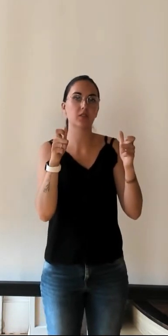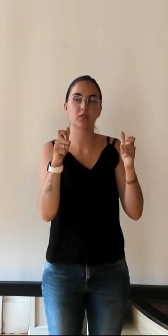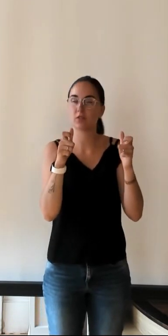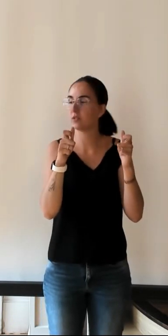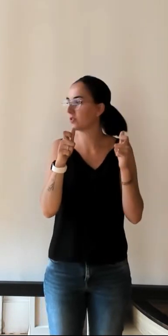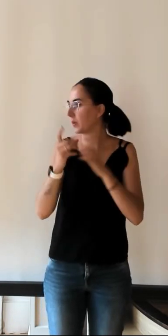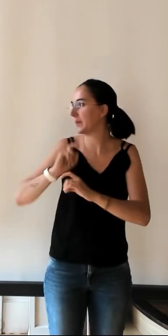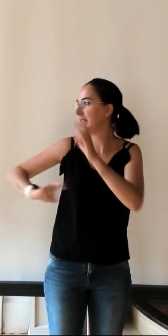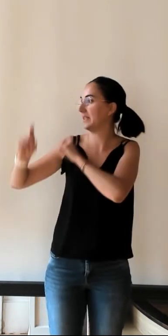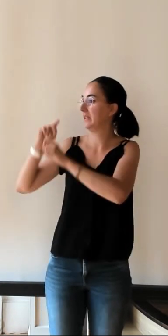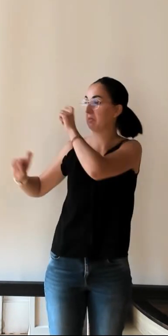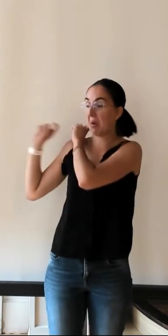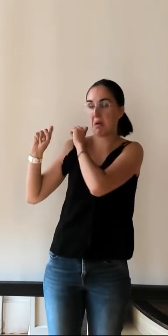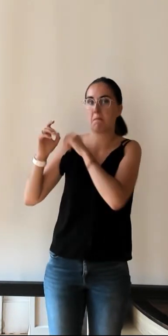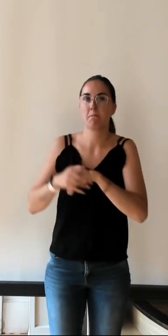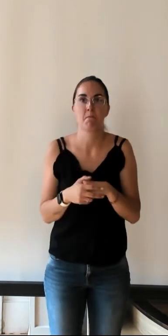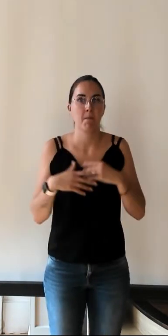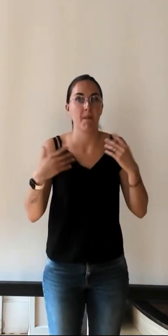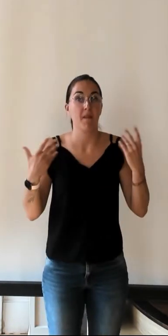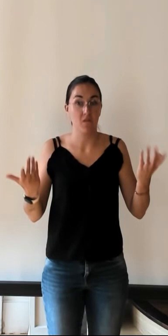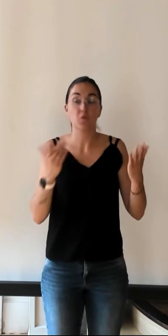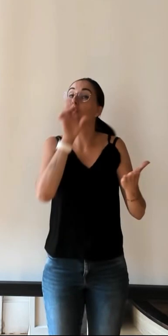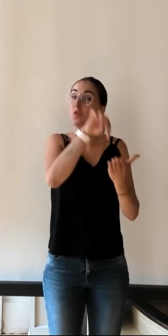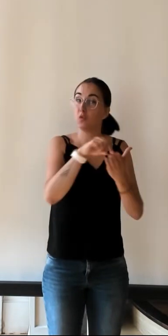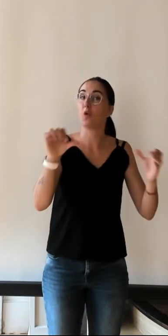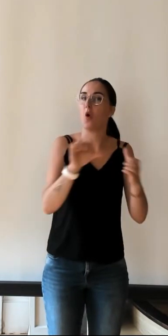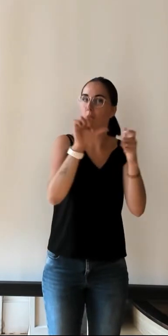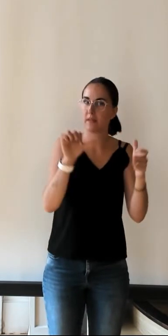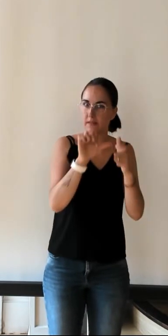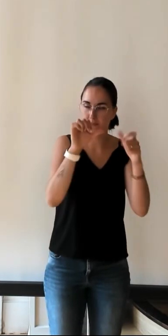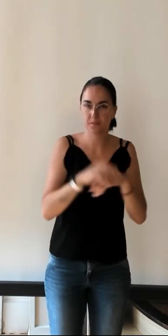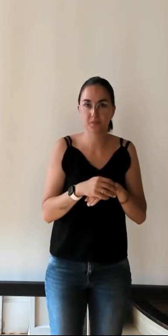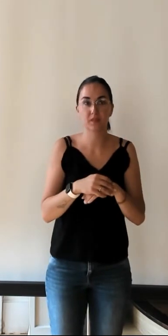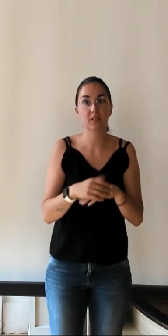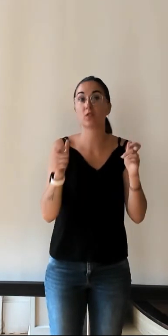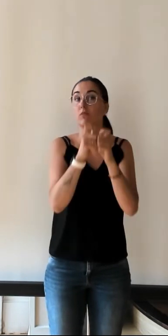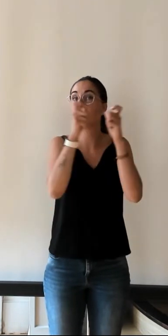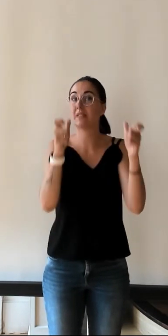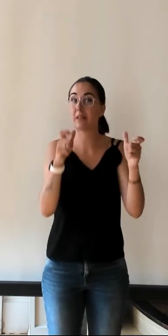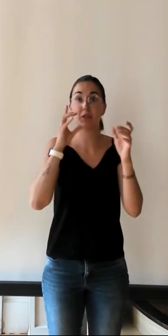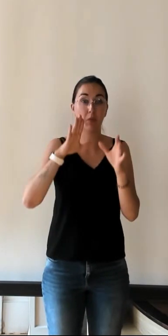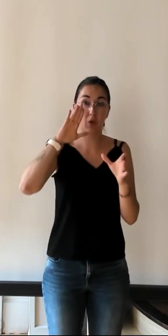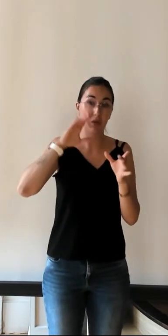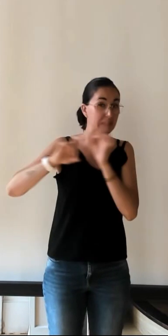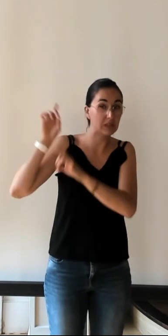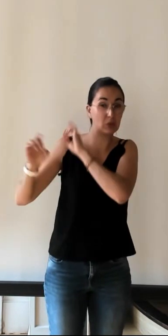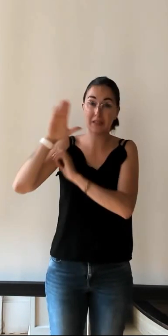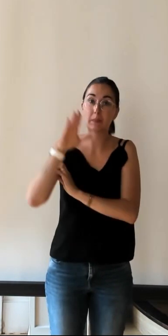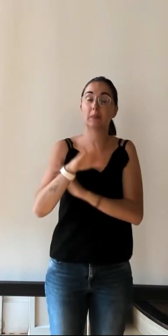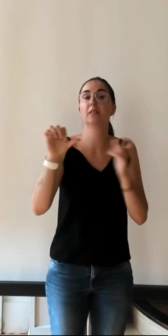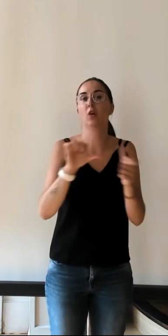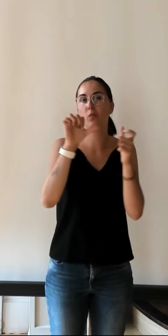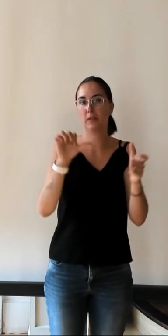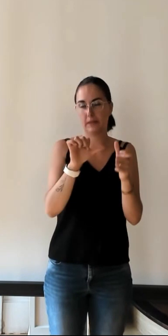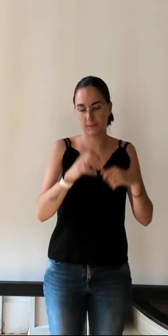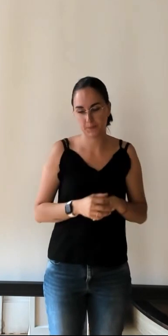Voilà, donc, voilà, à Amboise, et donc qui est la société historique d'Amboise et de sa région.